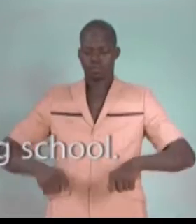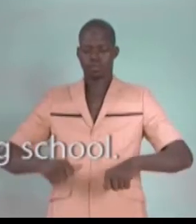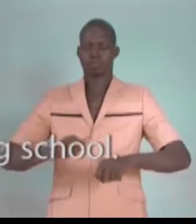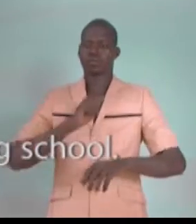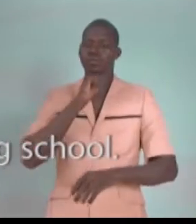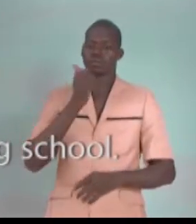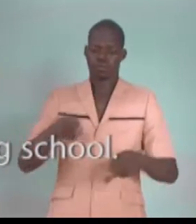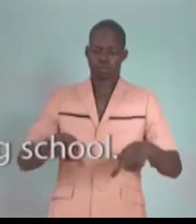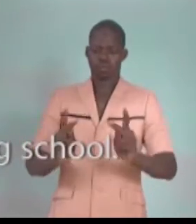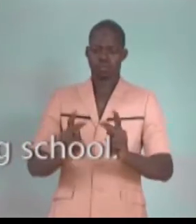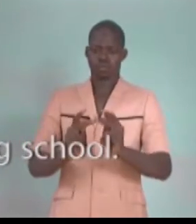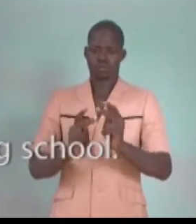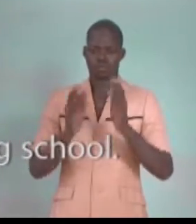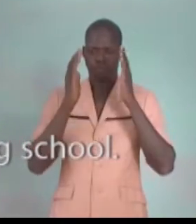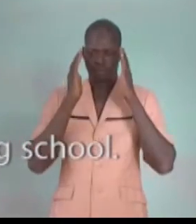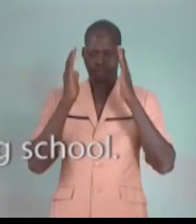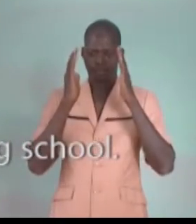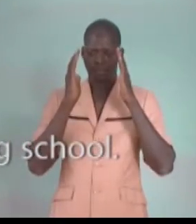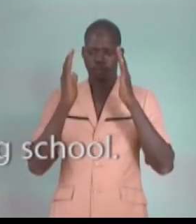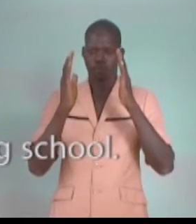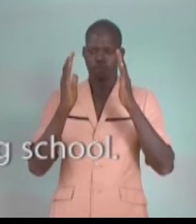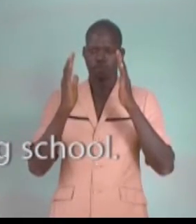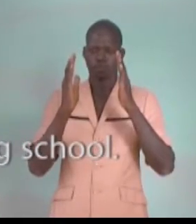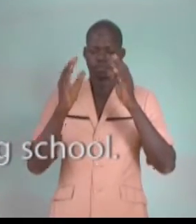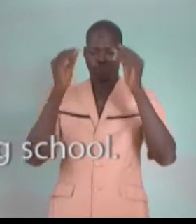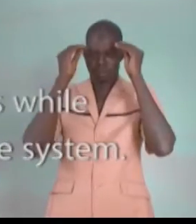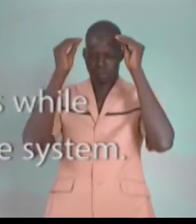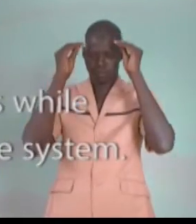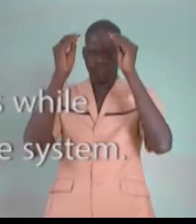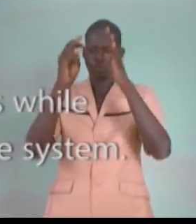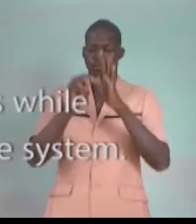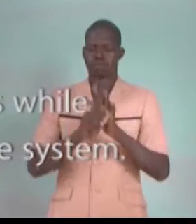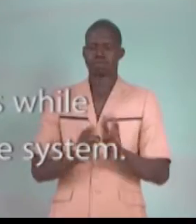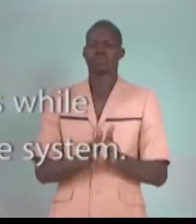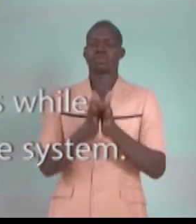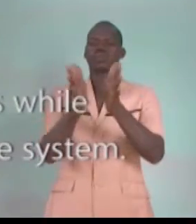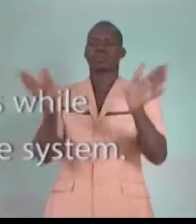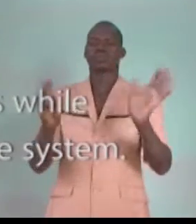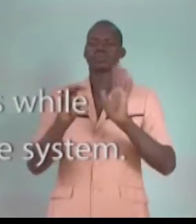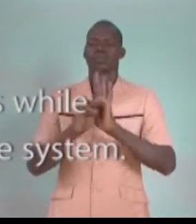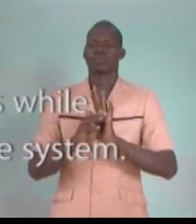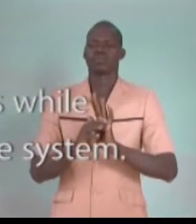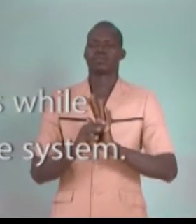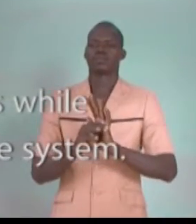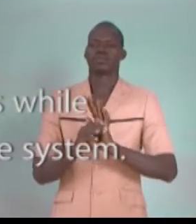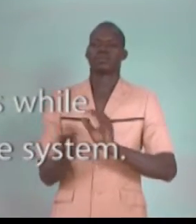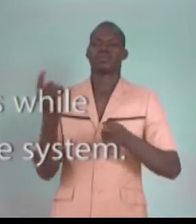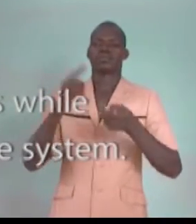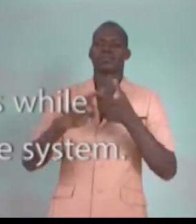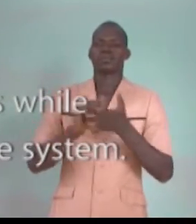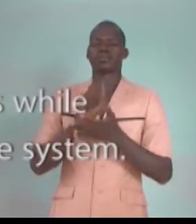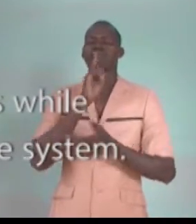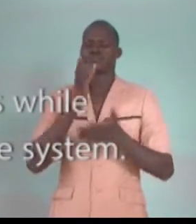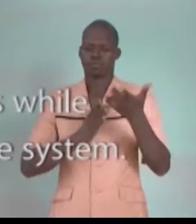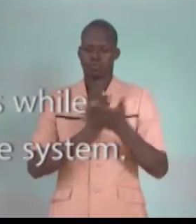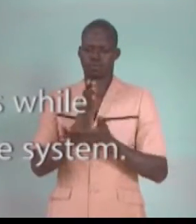leur permettre de suivre en fait l'enseignement. Et généralement, quand c'était